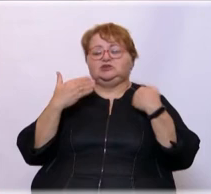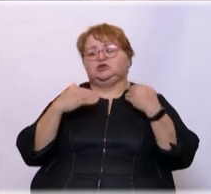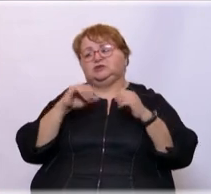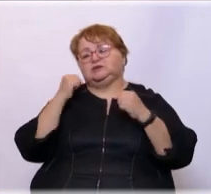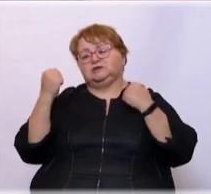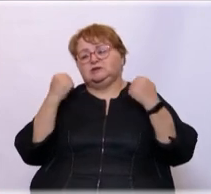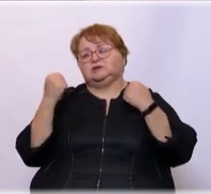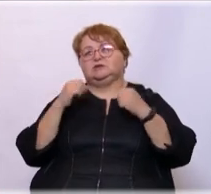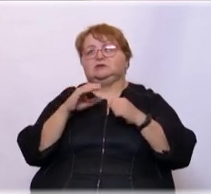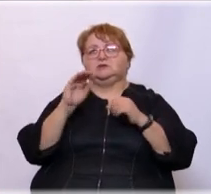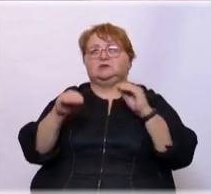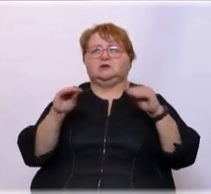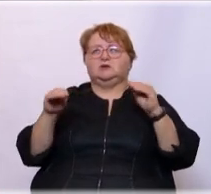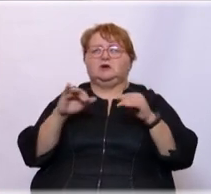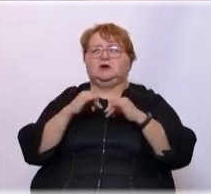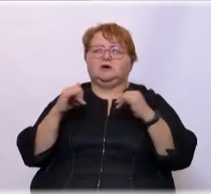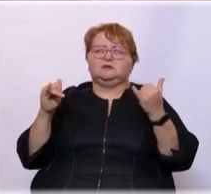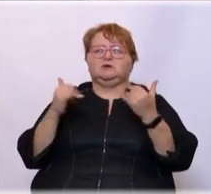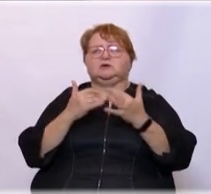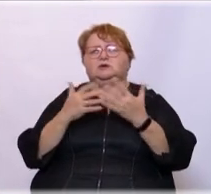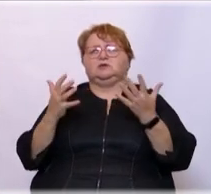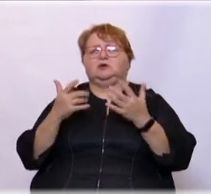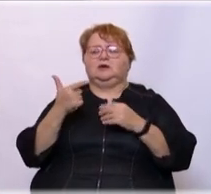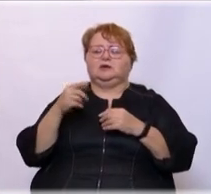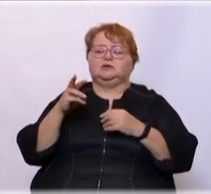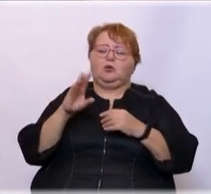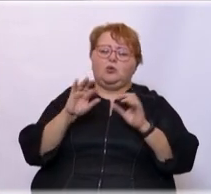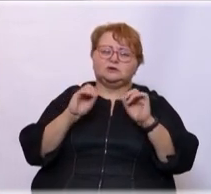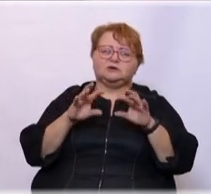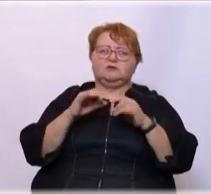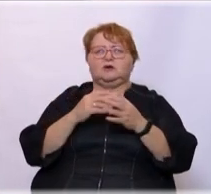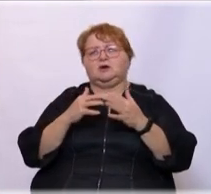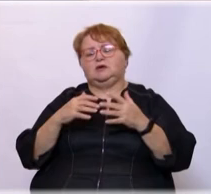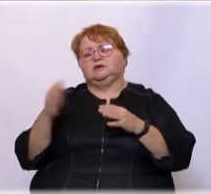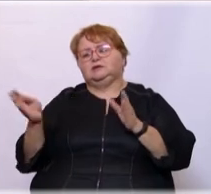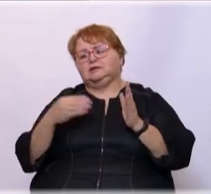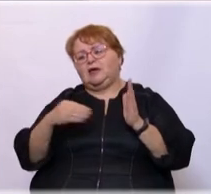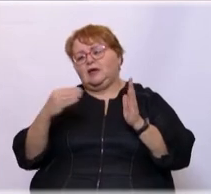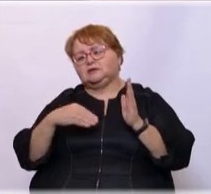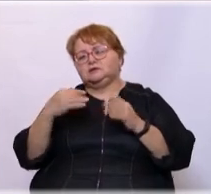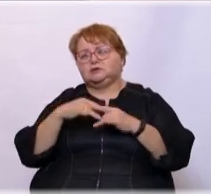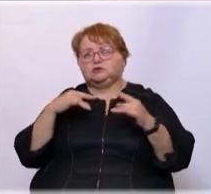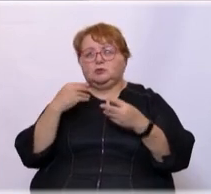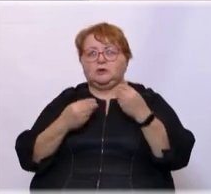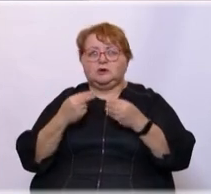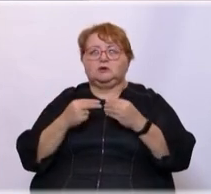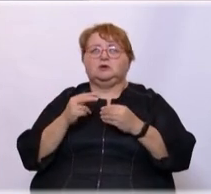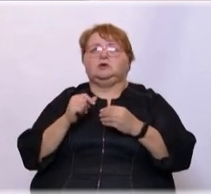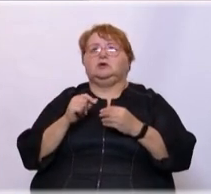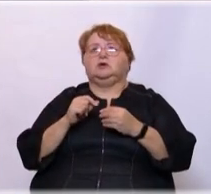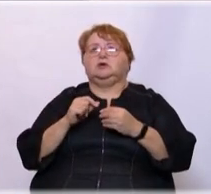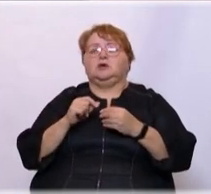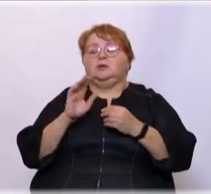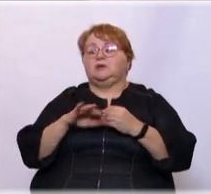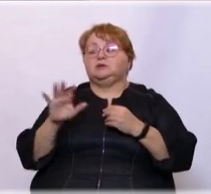ну, те, которые развивают… ГТО можно на них, там, теннис настольным поиграть и так далее. Баскетбольные